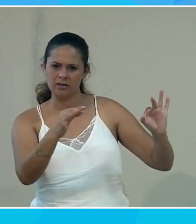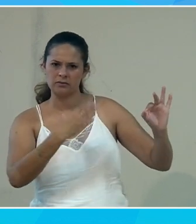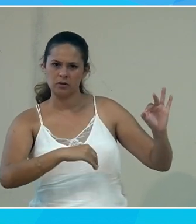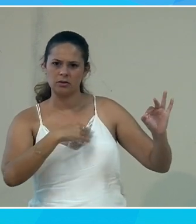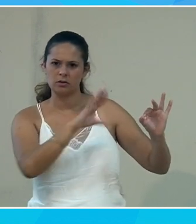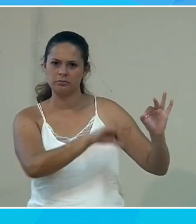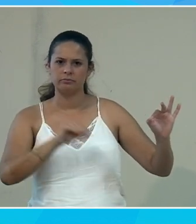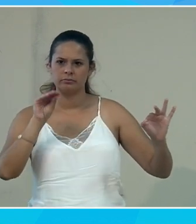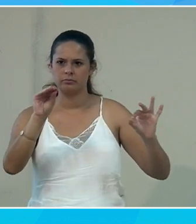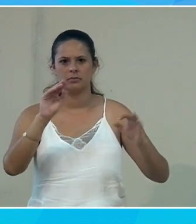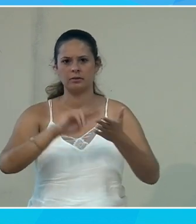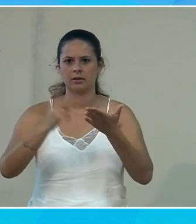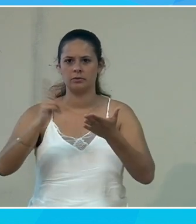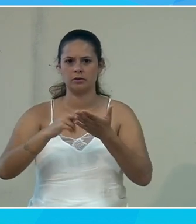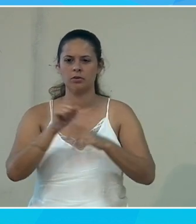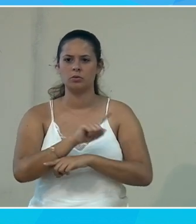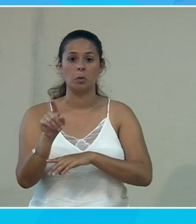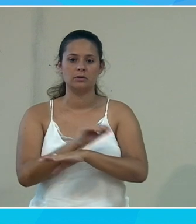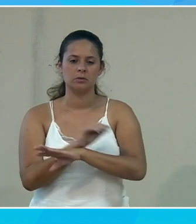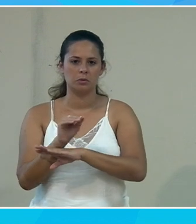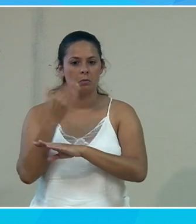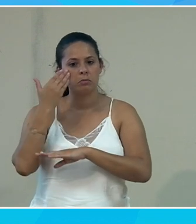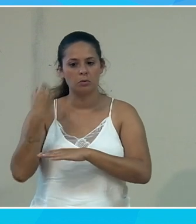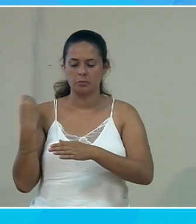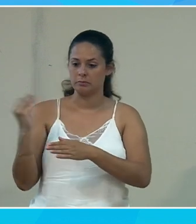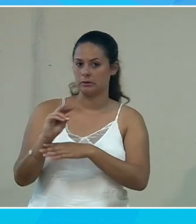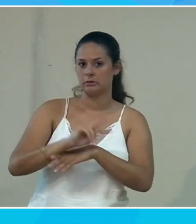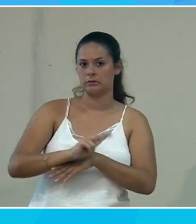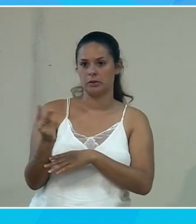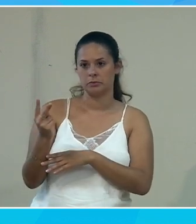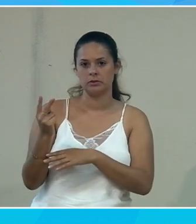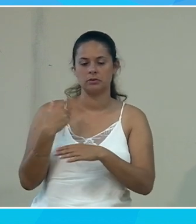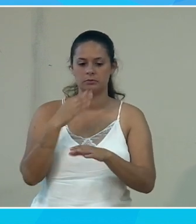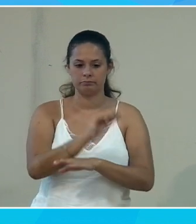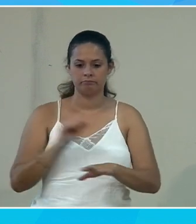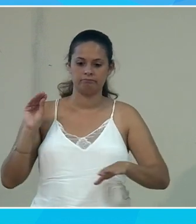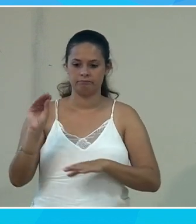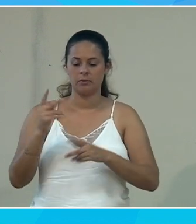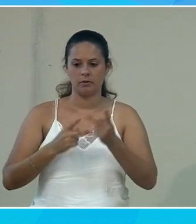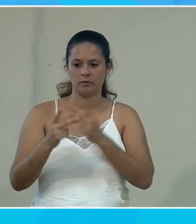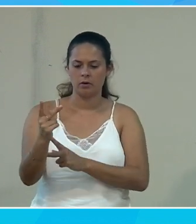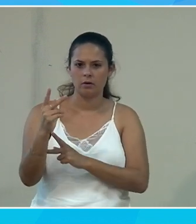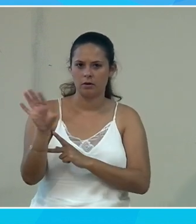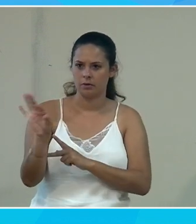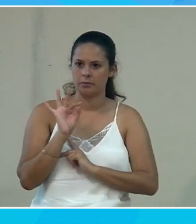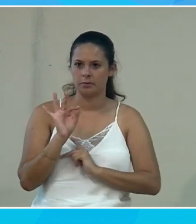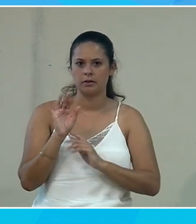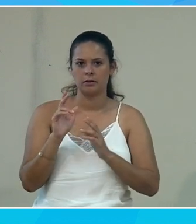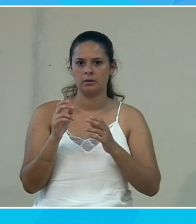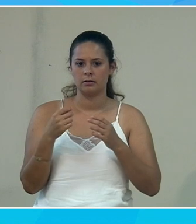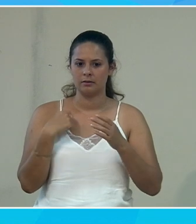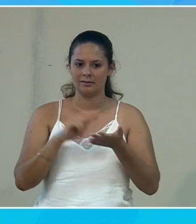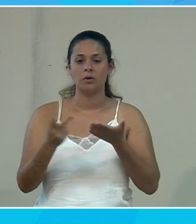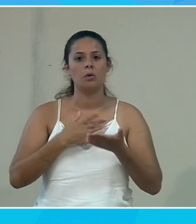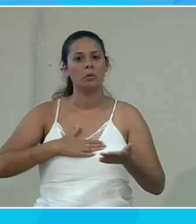je vais la copier puis je vais aller sur un site de traduction non sécurisé pour me la traduire. Je vais faire un collé, je vais l'envoyer, je vais récupérer la traduction et moi je suis